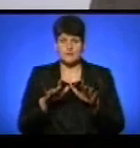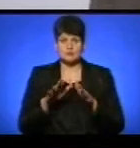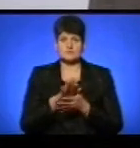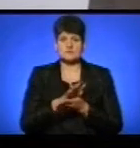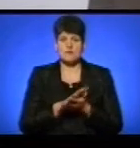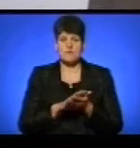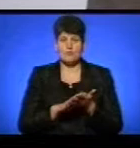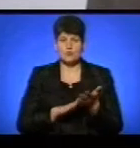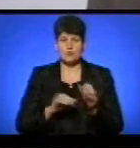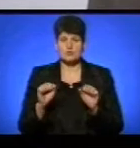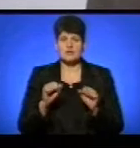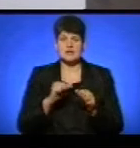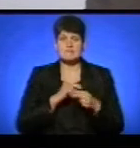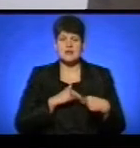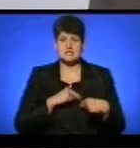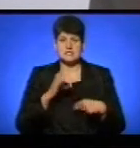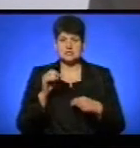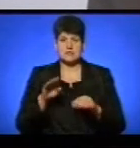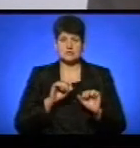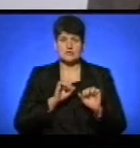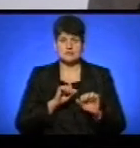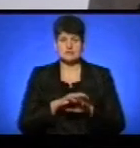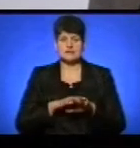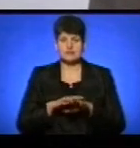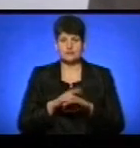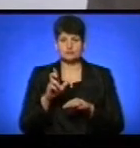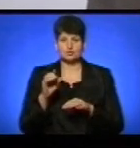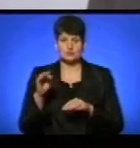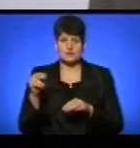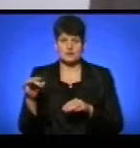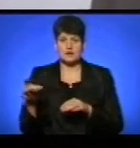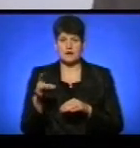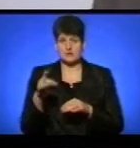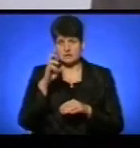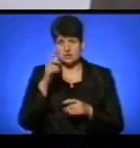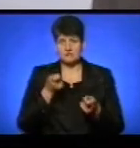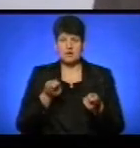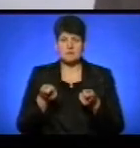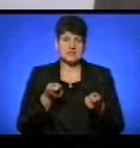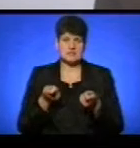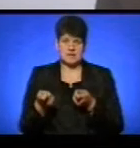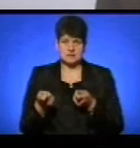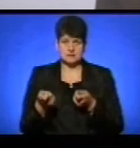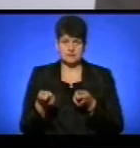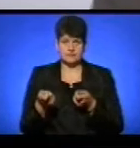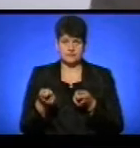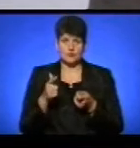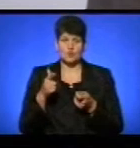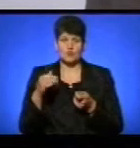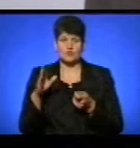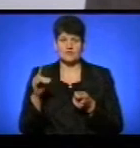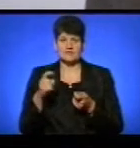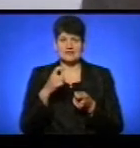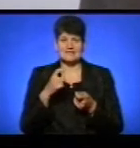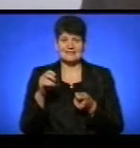управління праці та соціального захисту населення Бучацької районної державної адміністрації до Гуйван Христини